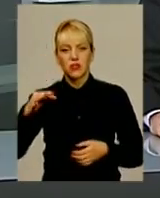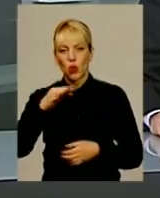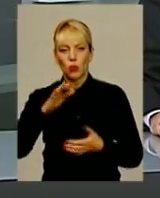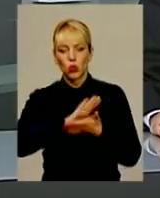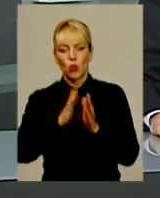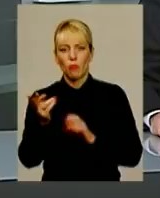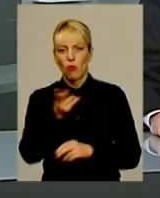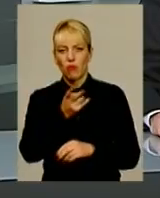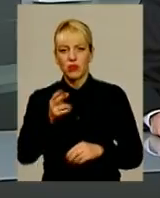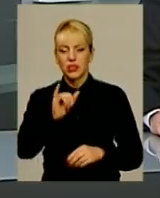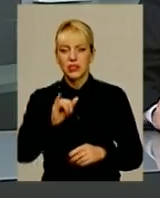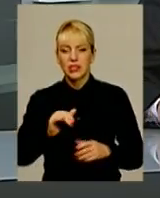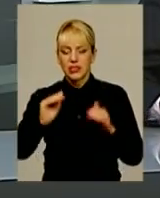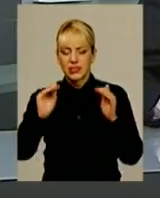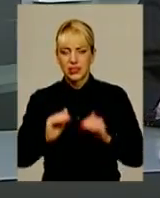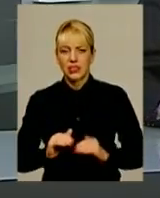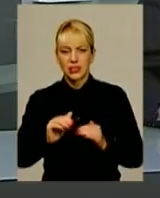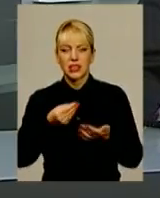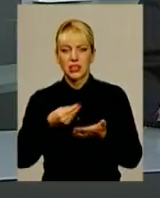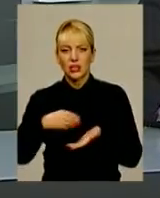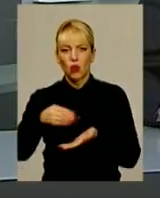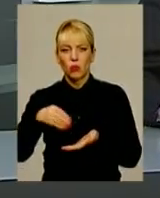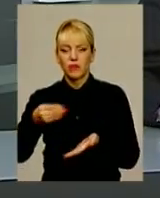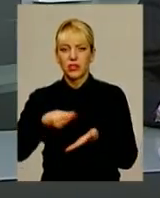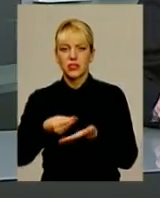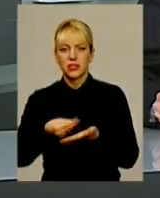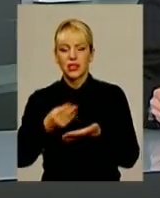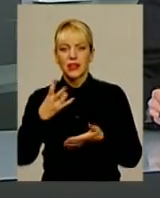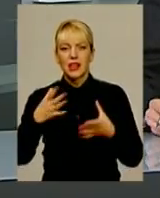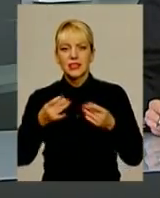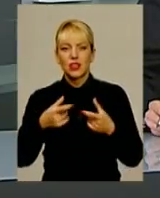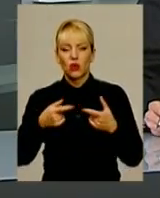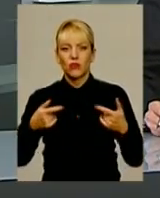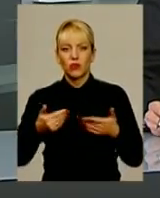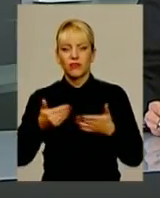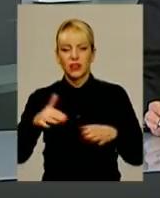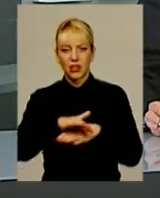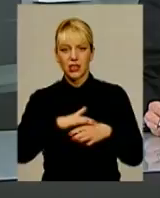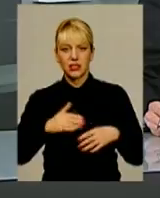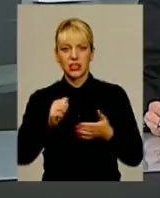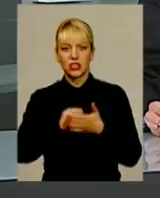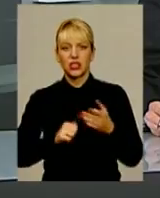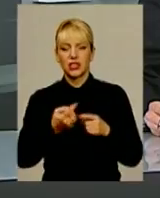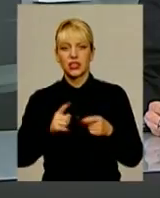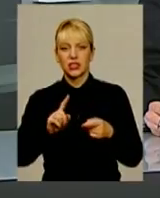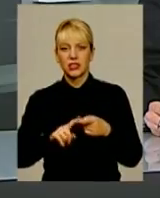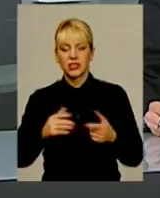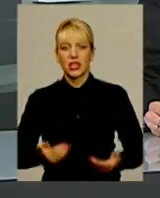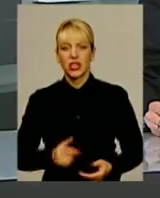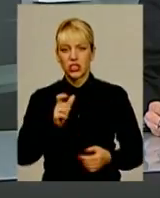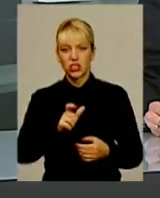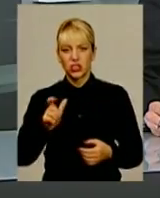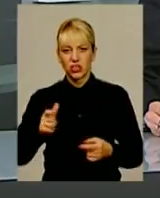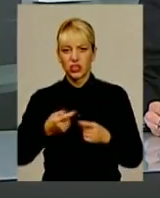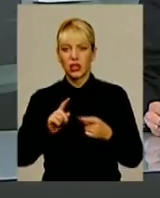домовилися знизити закипівельні ціни на сировину від населення. Через це жителі чотирьох сіл Полонського району, з якими працювали ці